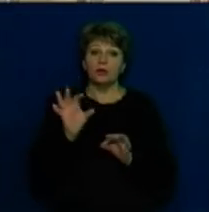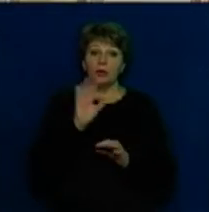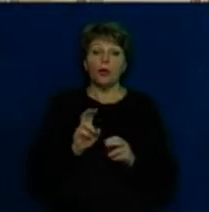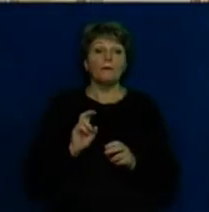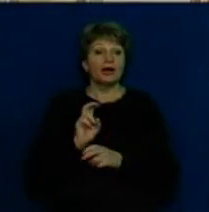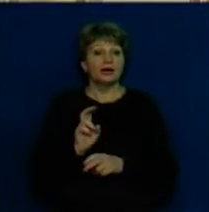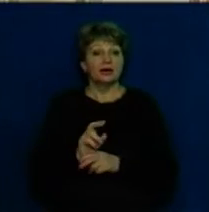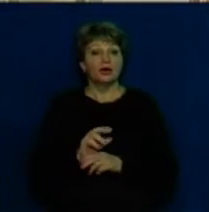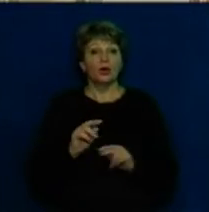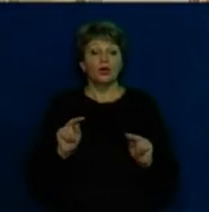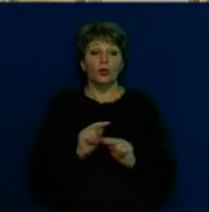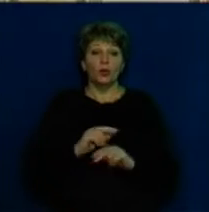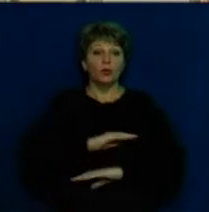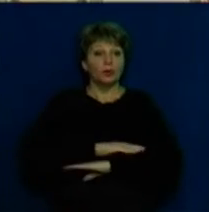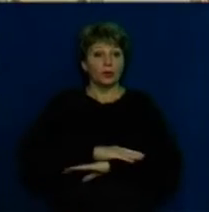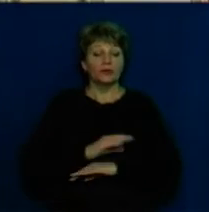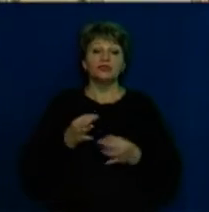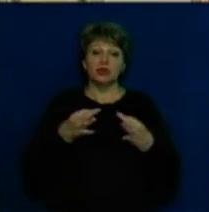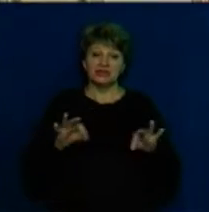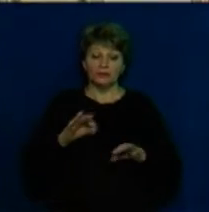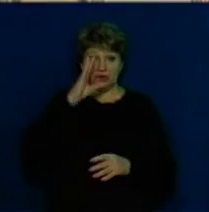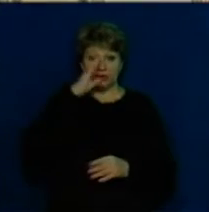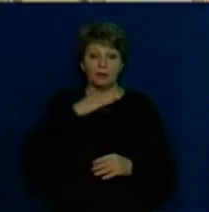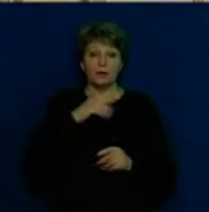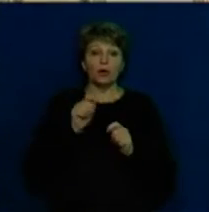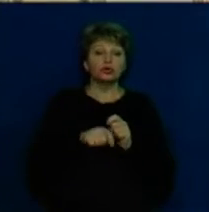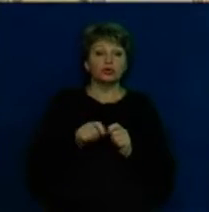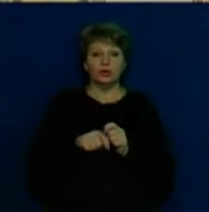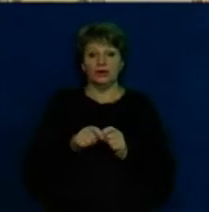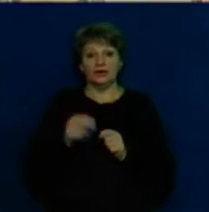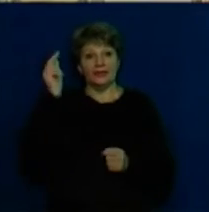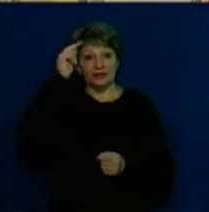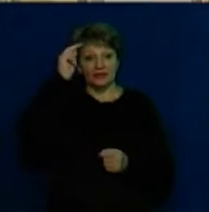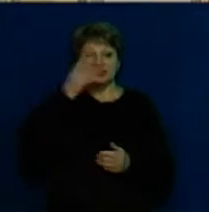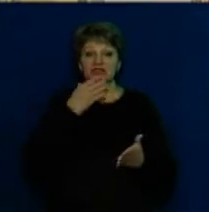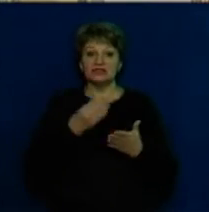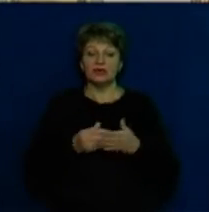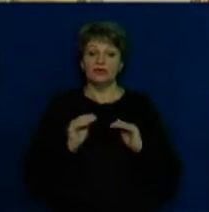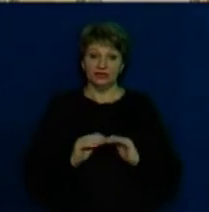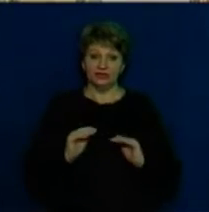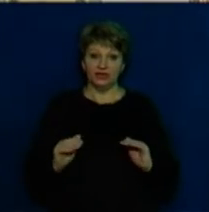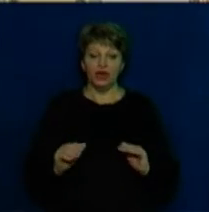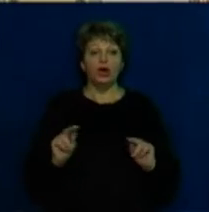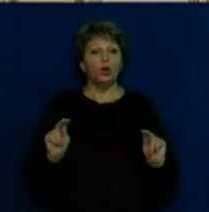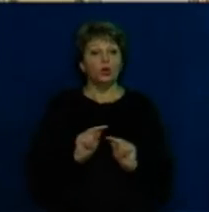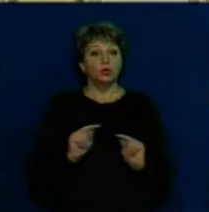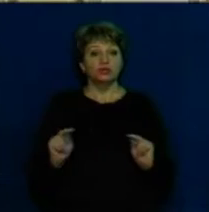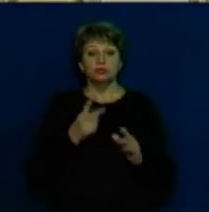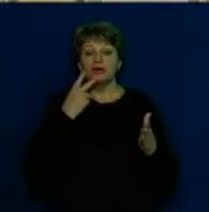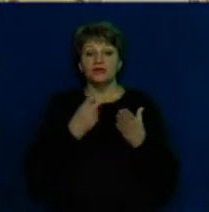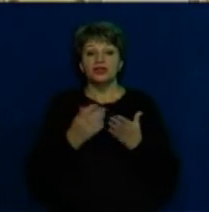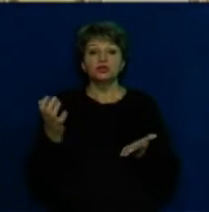Дана технологія дозволить батькам безпосередньо контролювати навчання власних дітей, вчителям бачити